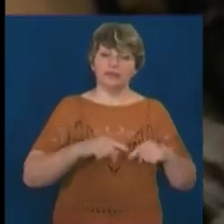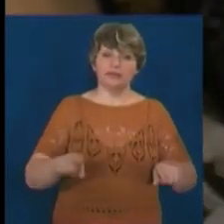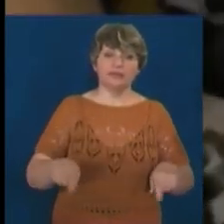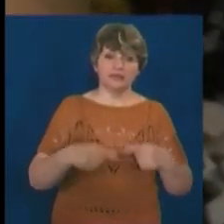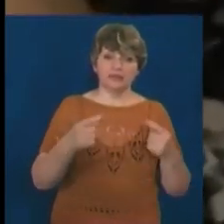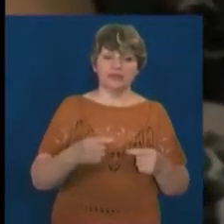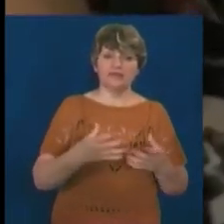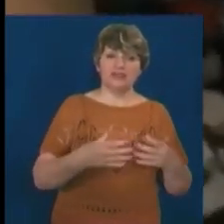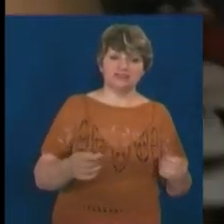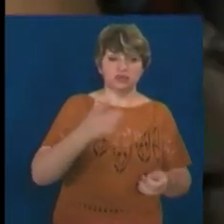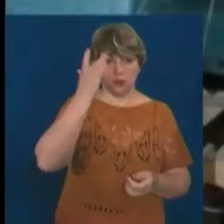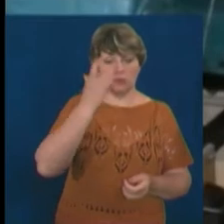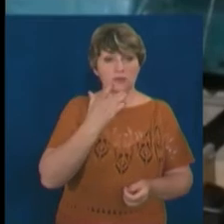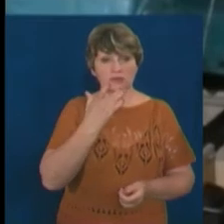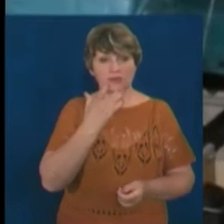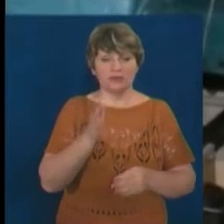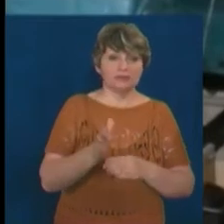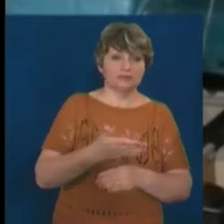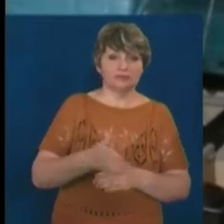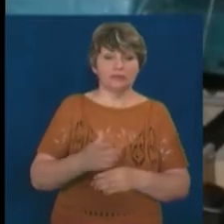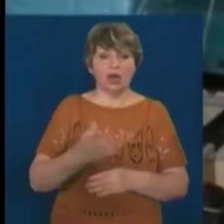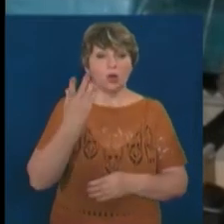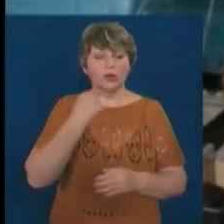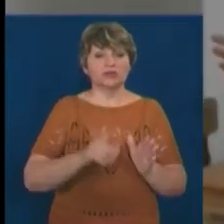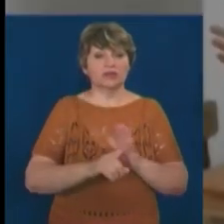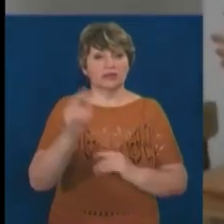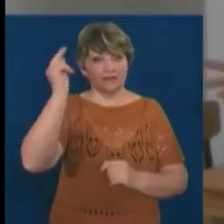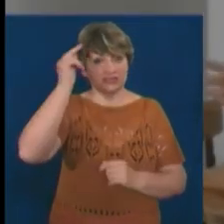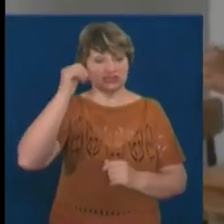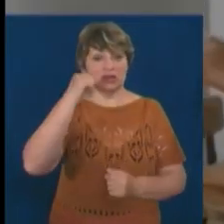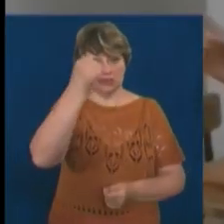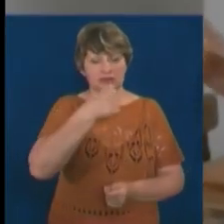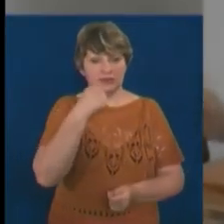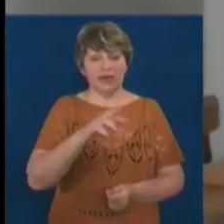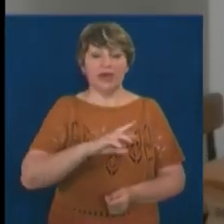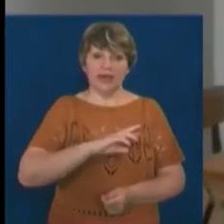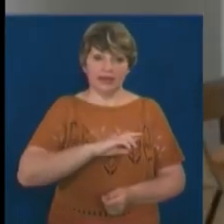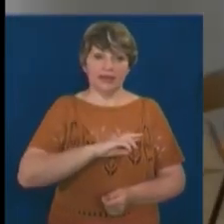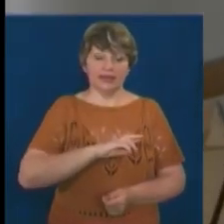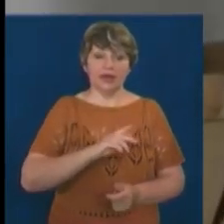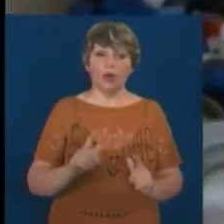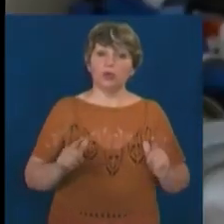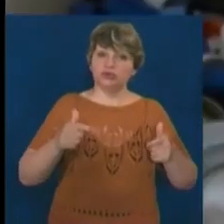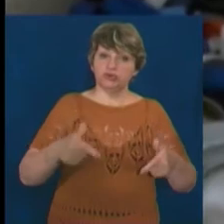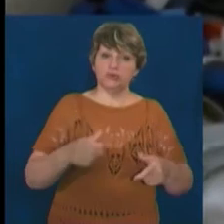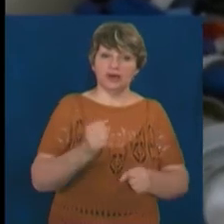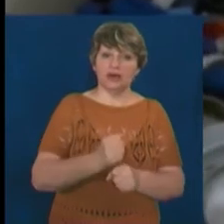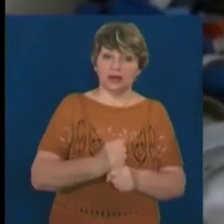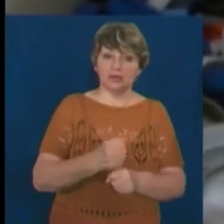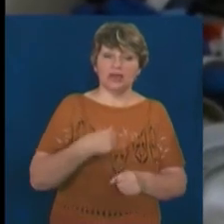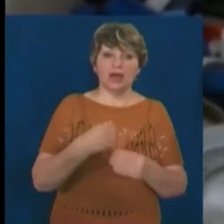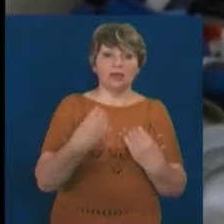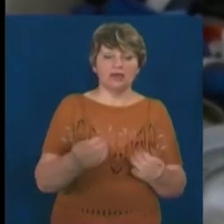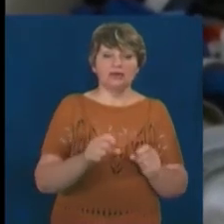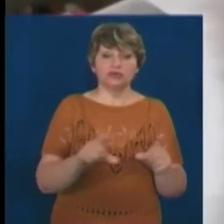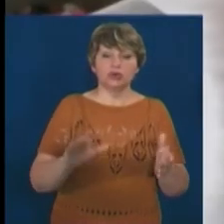і літо. Після того, як почався навчальний рік, я влаштувалася тоді на роботу, я надавала